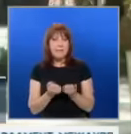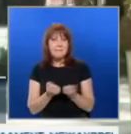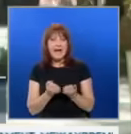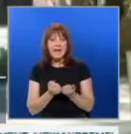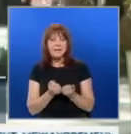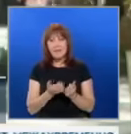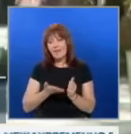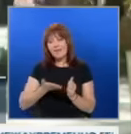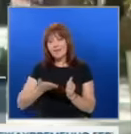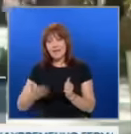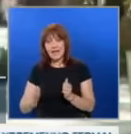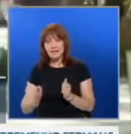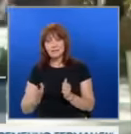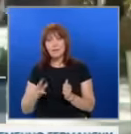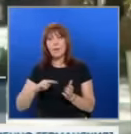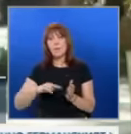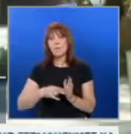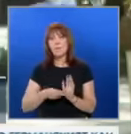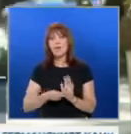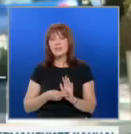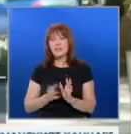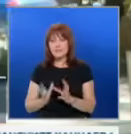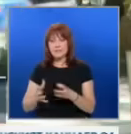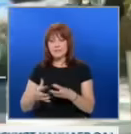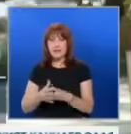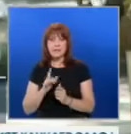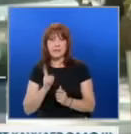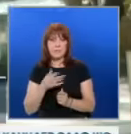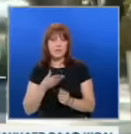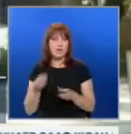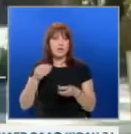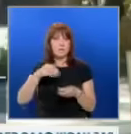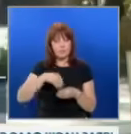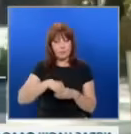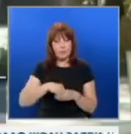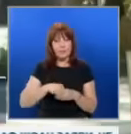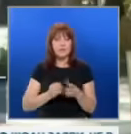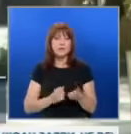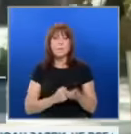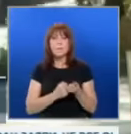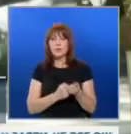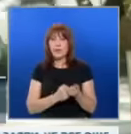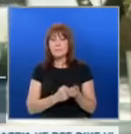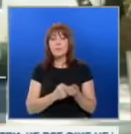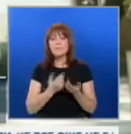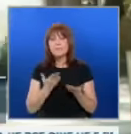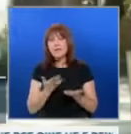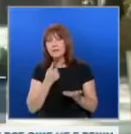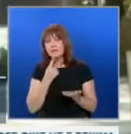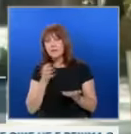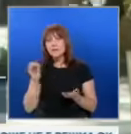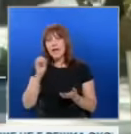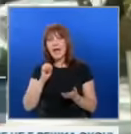дясно консервативният политически спектър, за да може да има допълнителна подкрепа и отгледна точка на